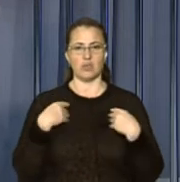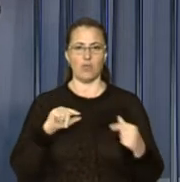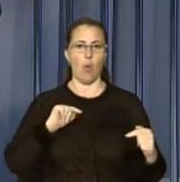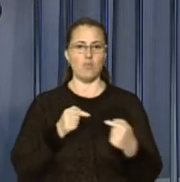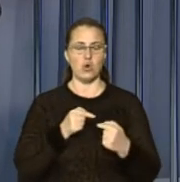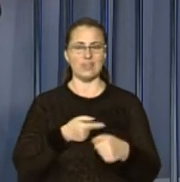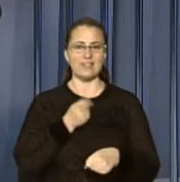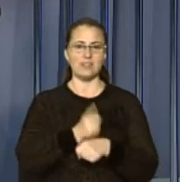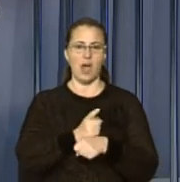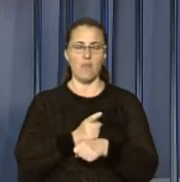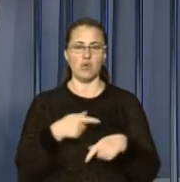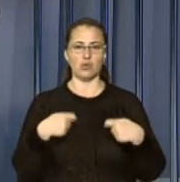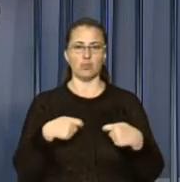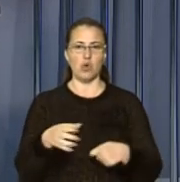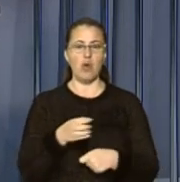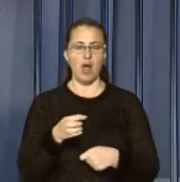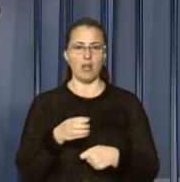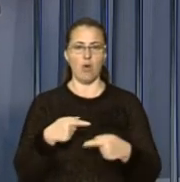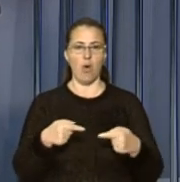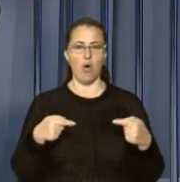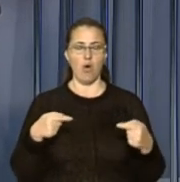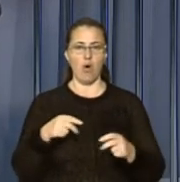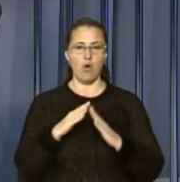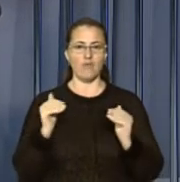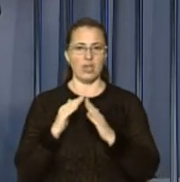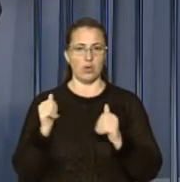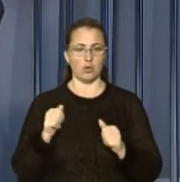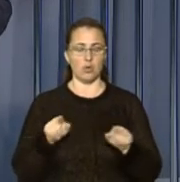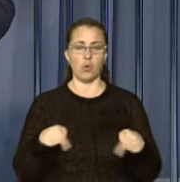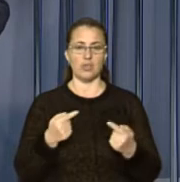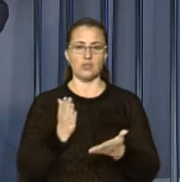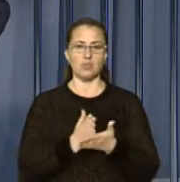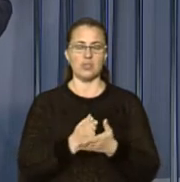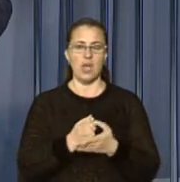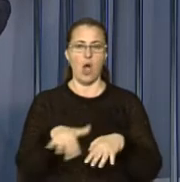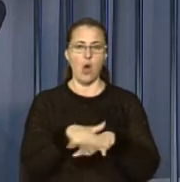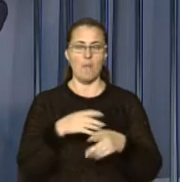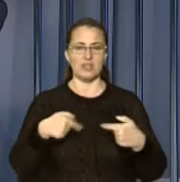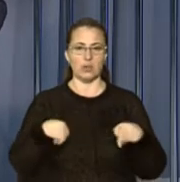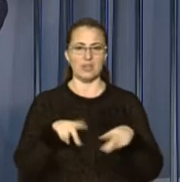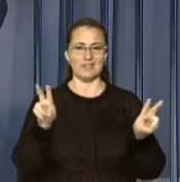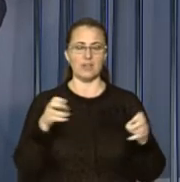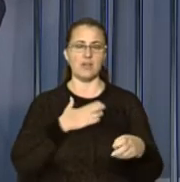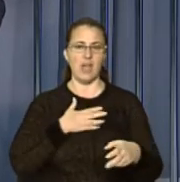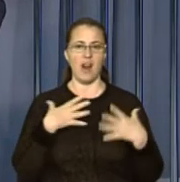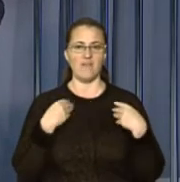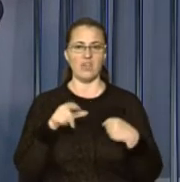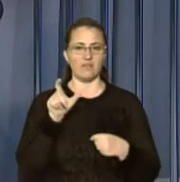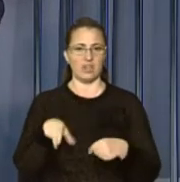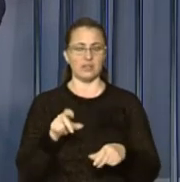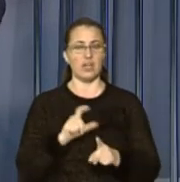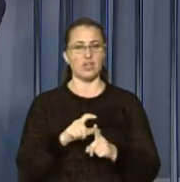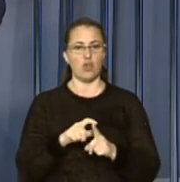заборони продажу алкоголю у кіосках. Організатором акції є громадська організація «Я львів'янин». За словами